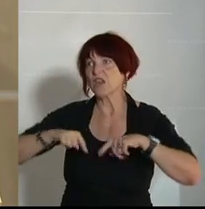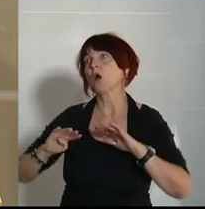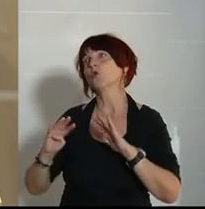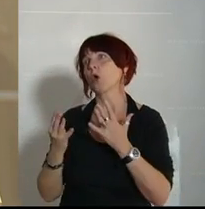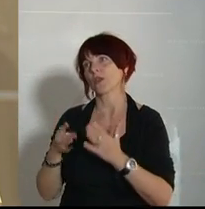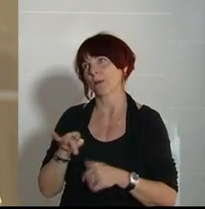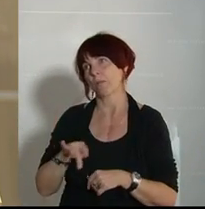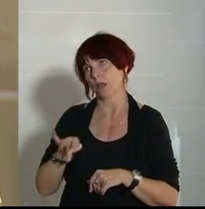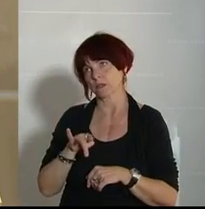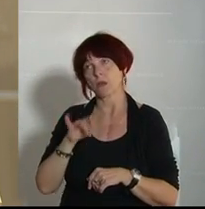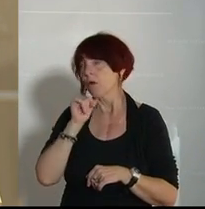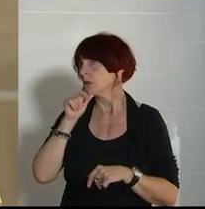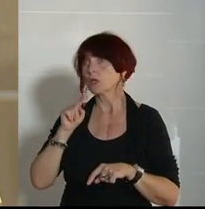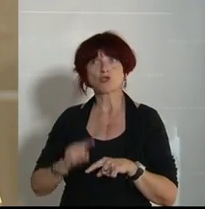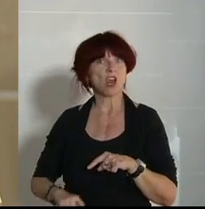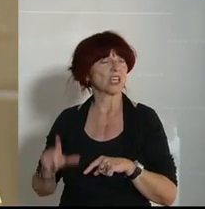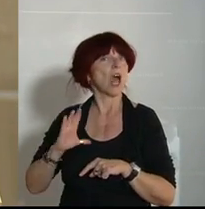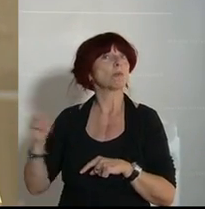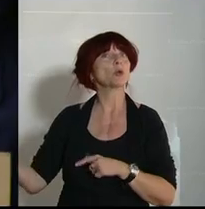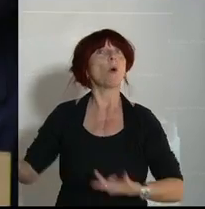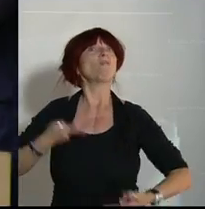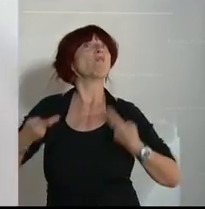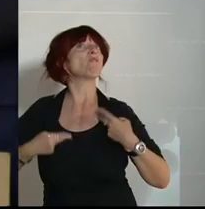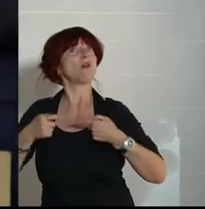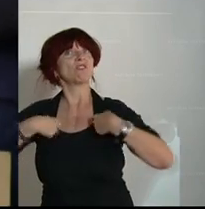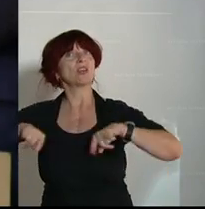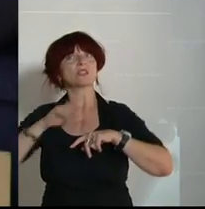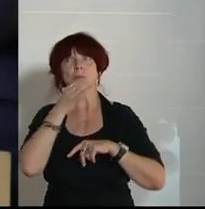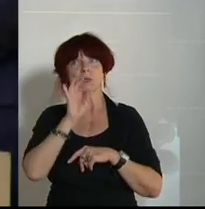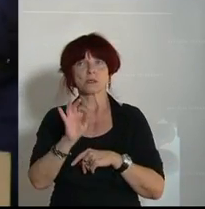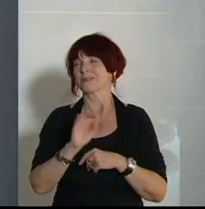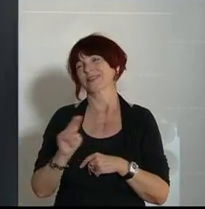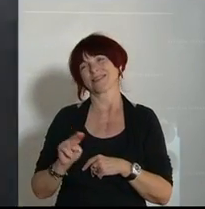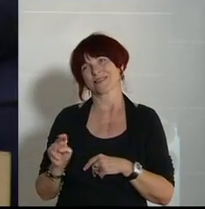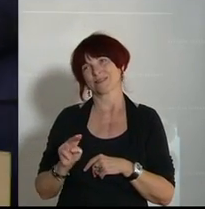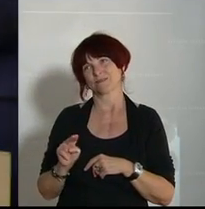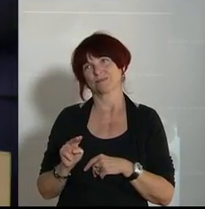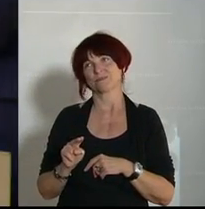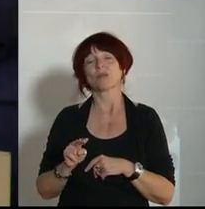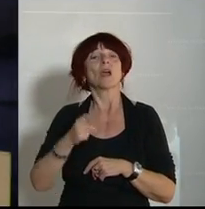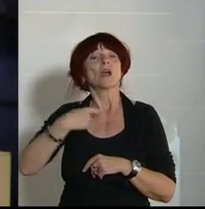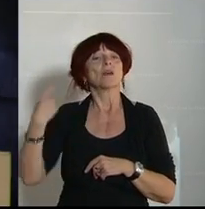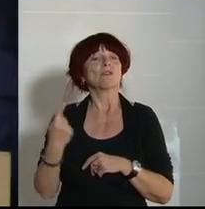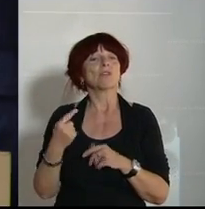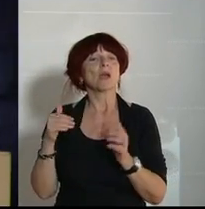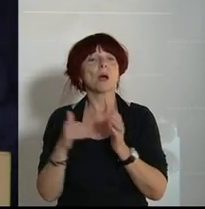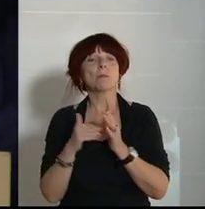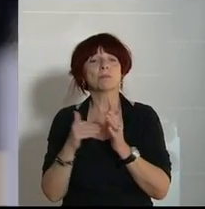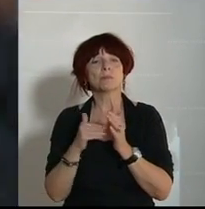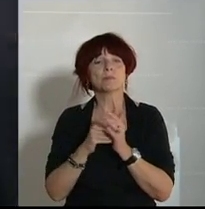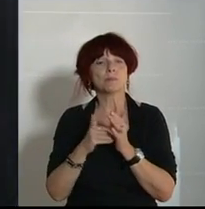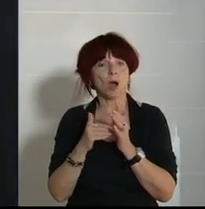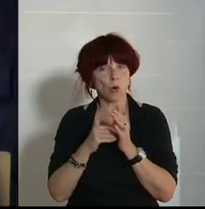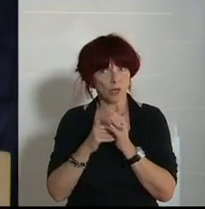schlecht, aber wir sind nicht so gut, wie Sie immer sagen, also müssen wir besser werden, was machen wir dafür? Wir brauchen für die